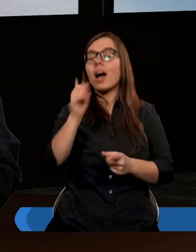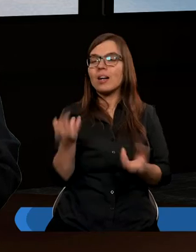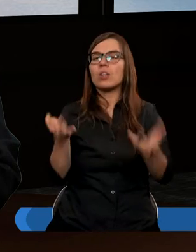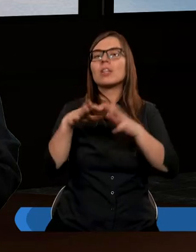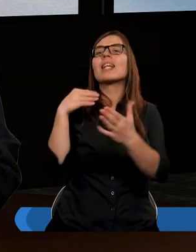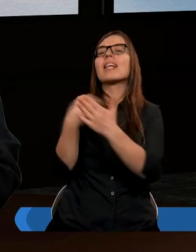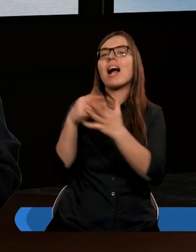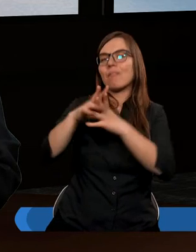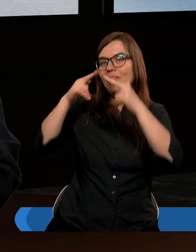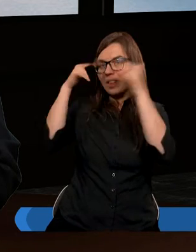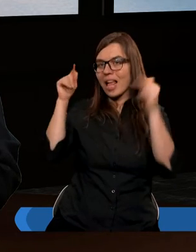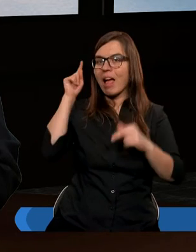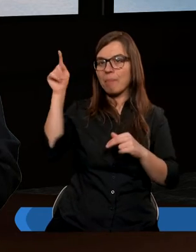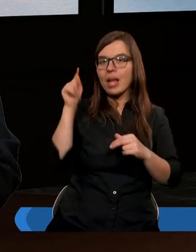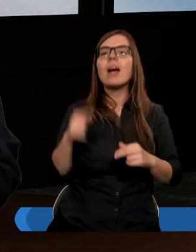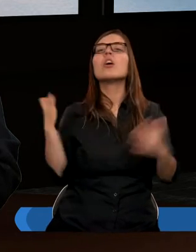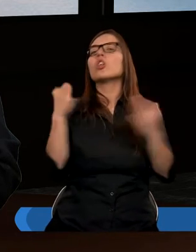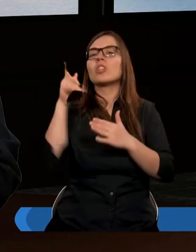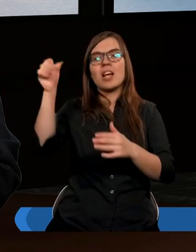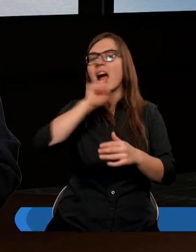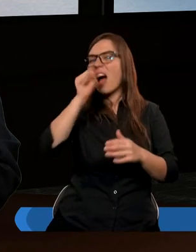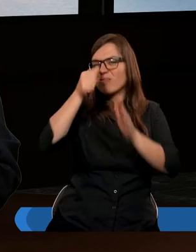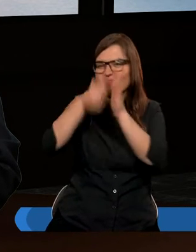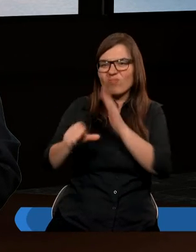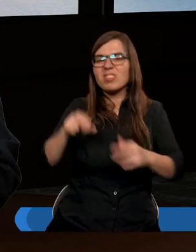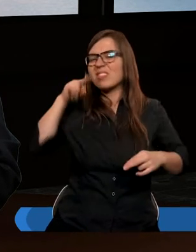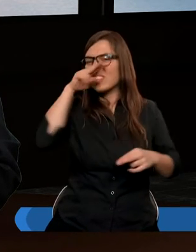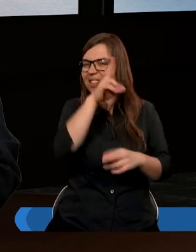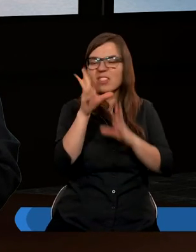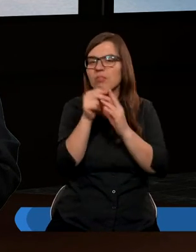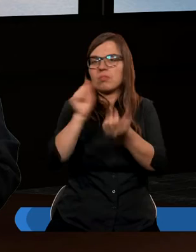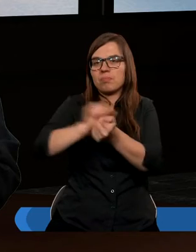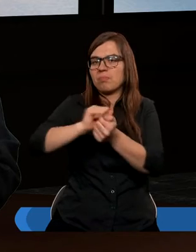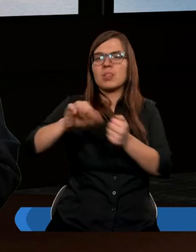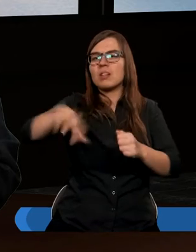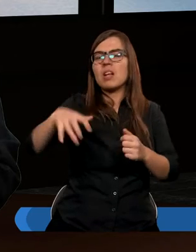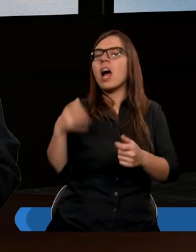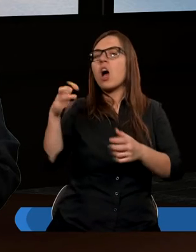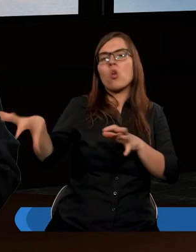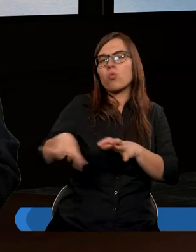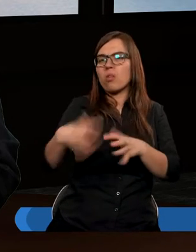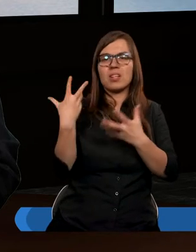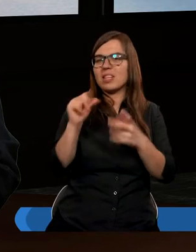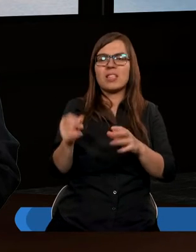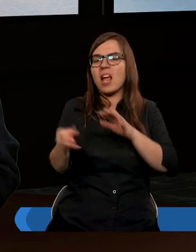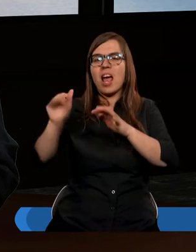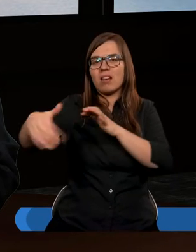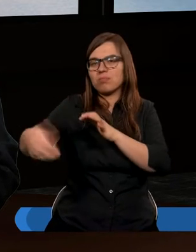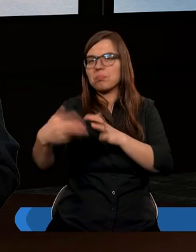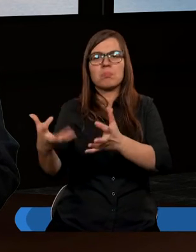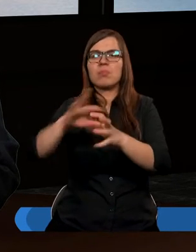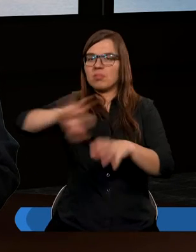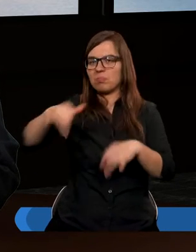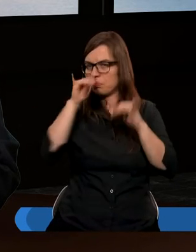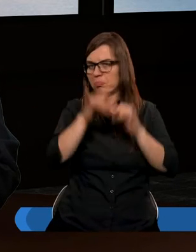gromadźcie sobie skarby w niebie, gdzie ani mól, ani rdza nie niszczą, i gdzie złodzieje nie podkopują i nie